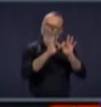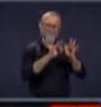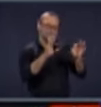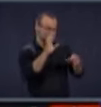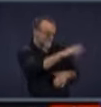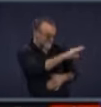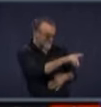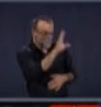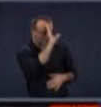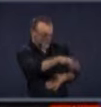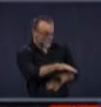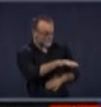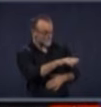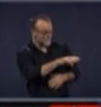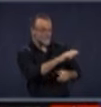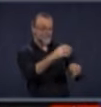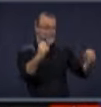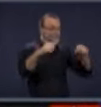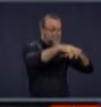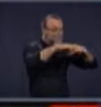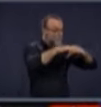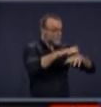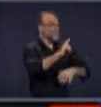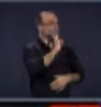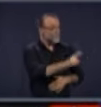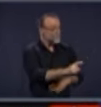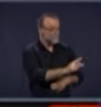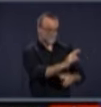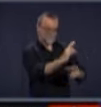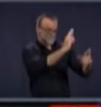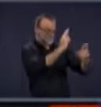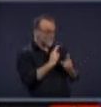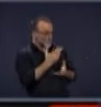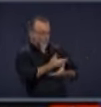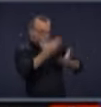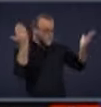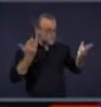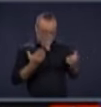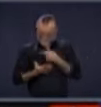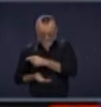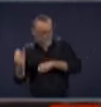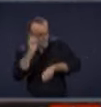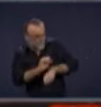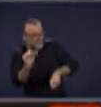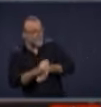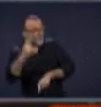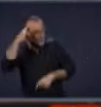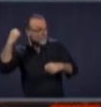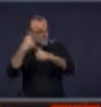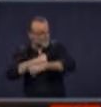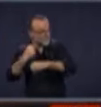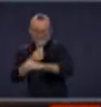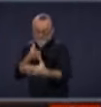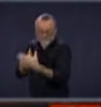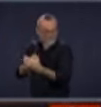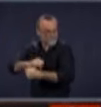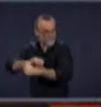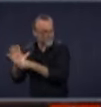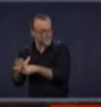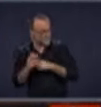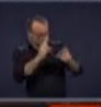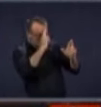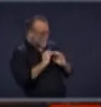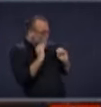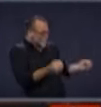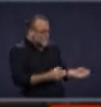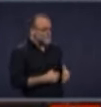pense qu'il faut vraiment le leur expliquer. C'est un manque de respect pour toutes les personnes qui combattent le virus. Et